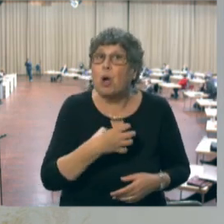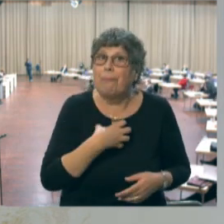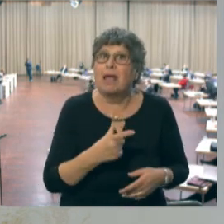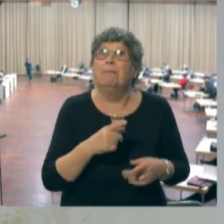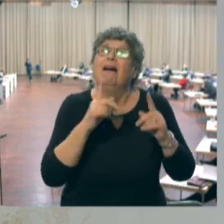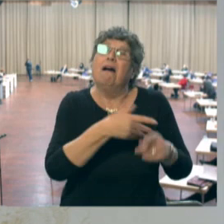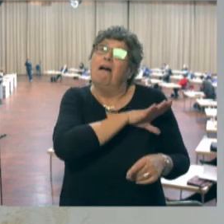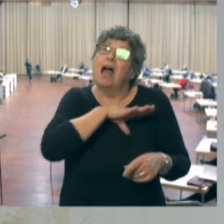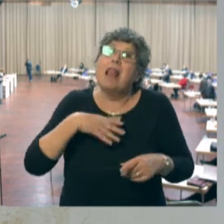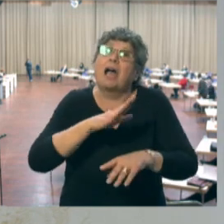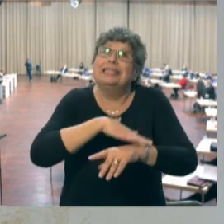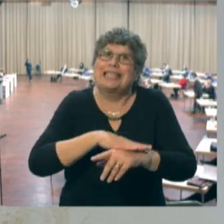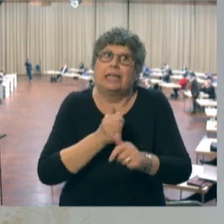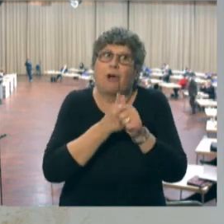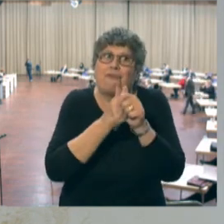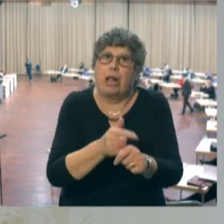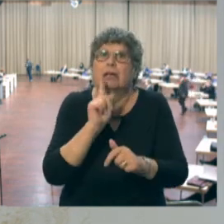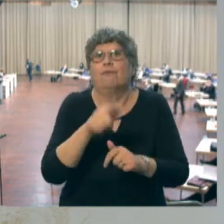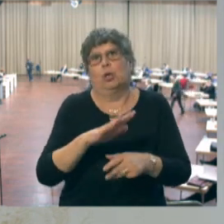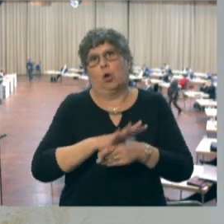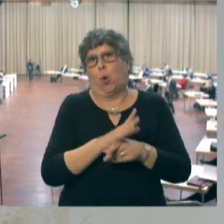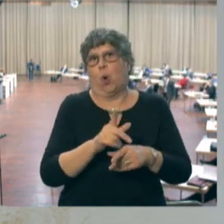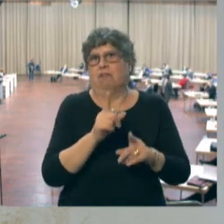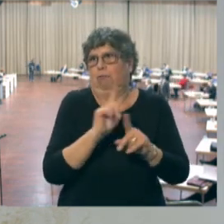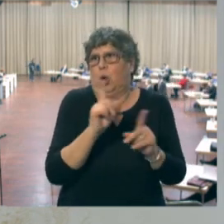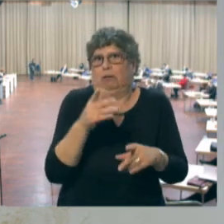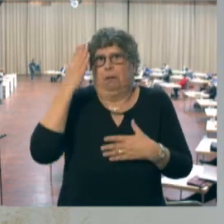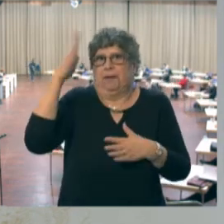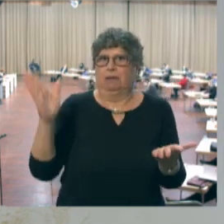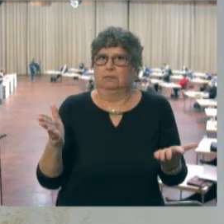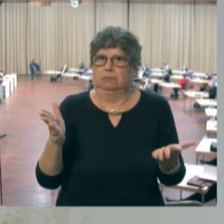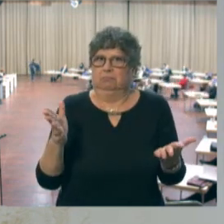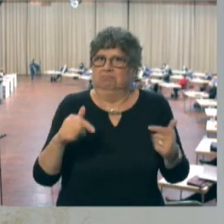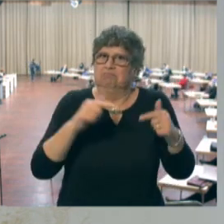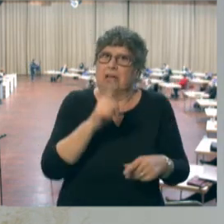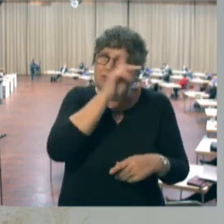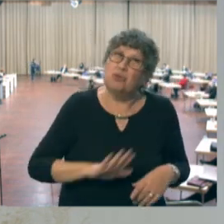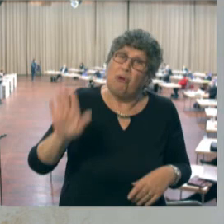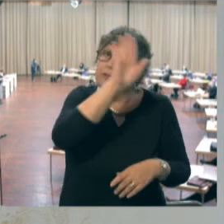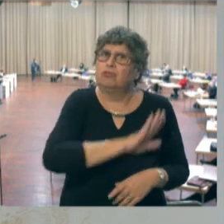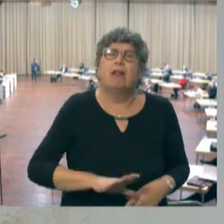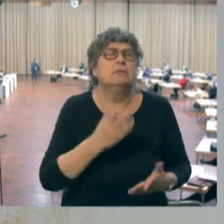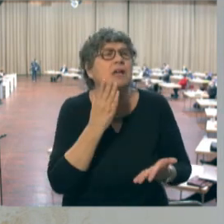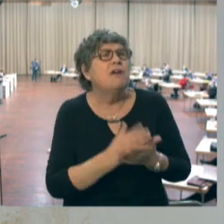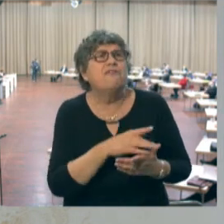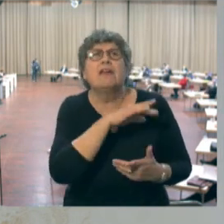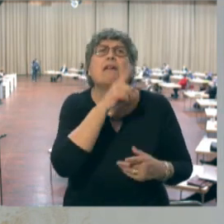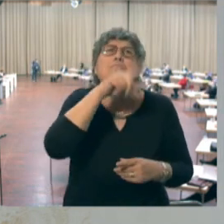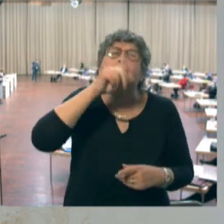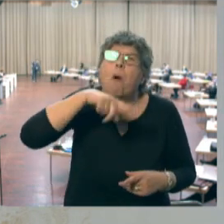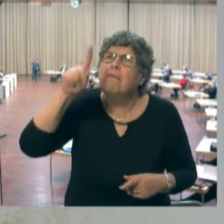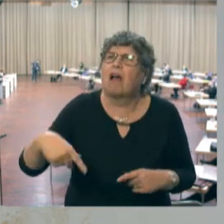noch die Langzeitfolgen nicht bekannt sind. Da wird also in der ganzen Debatte in Deutschland über Monate darüber hinweg geschwatzt.